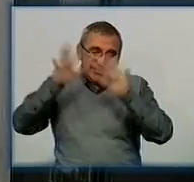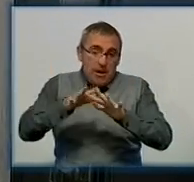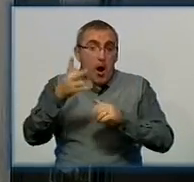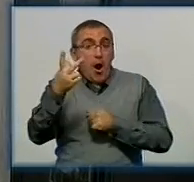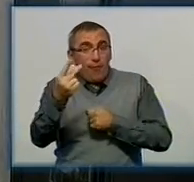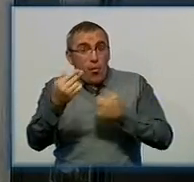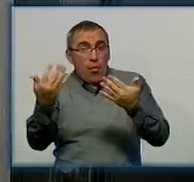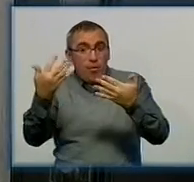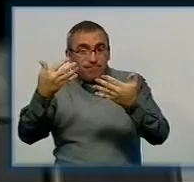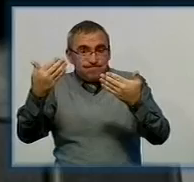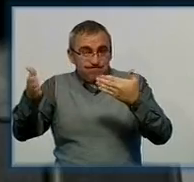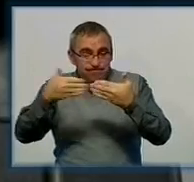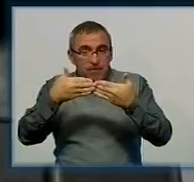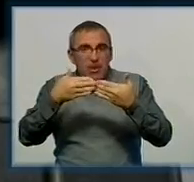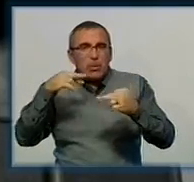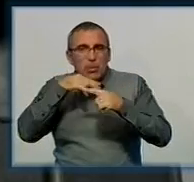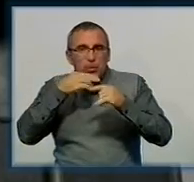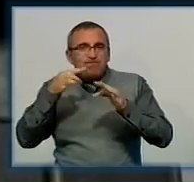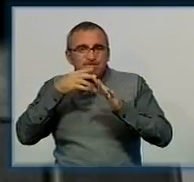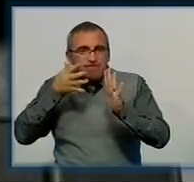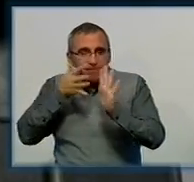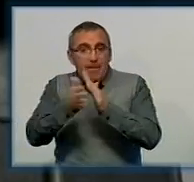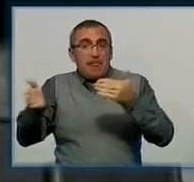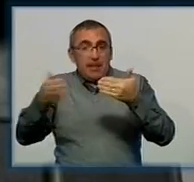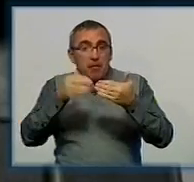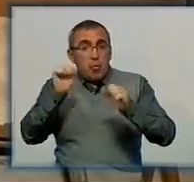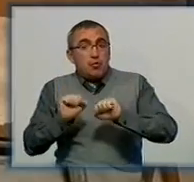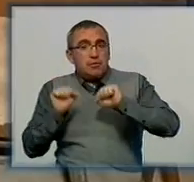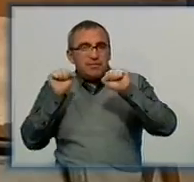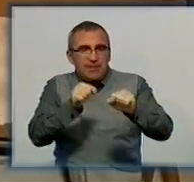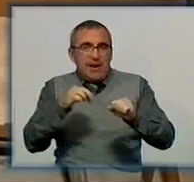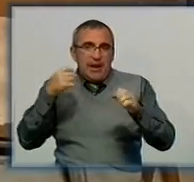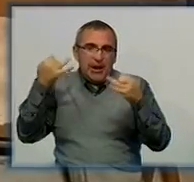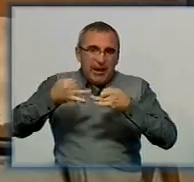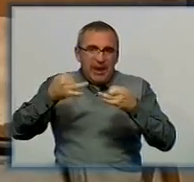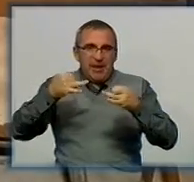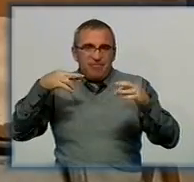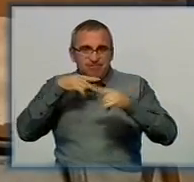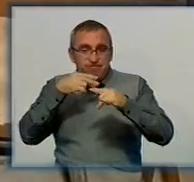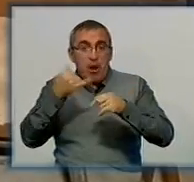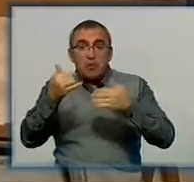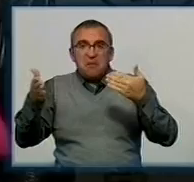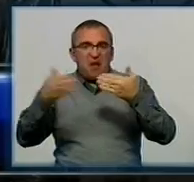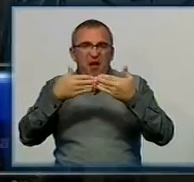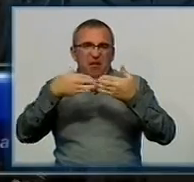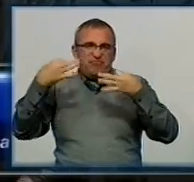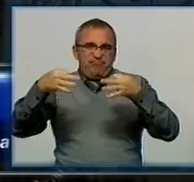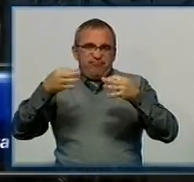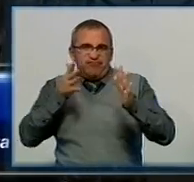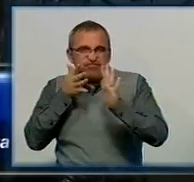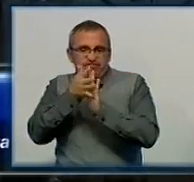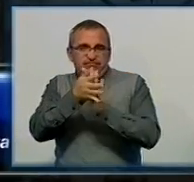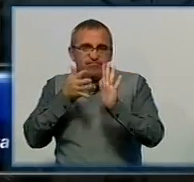від попадання отруйних речовин. Колись вона могла захистити і від хімічної і бактеріологічної зброї. Тепер двері не герметичні. Зараз тут